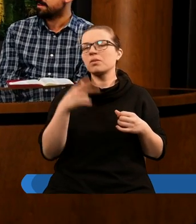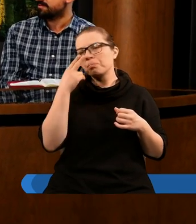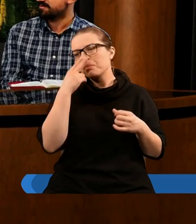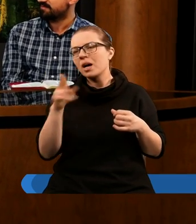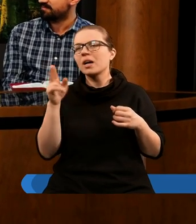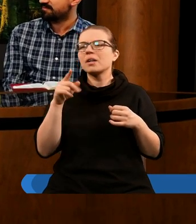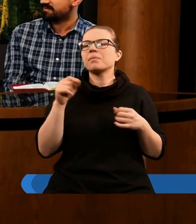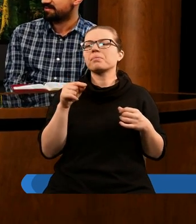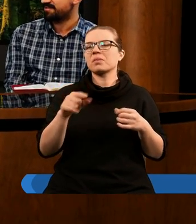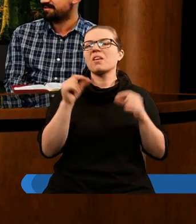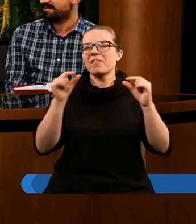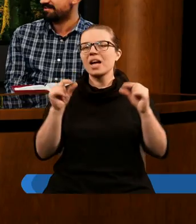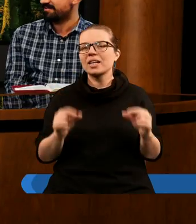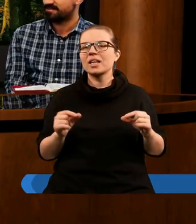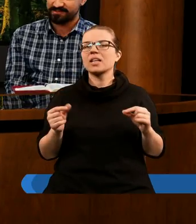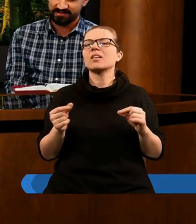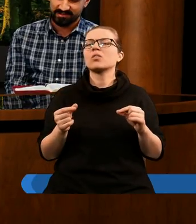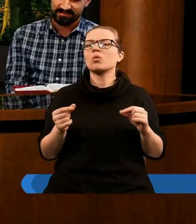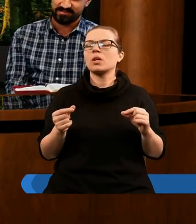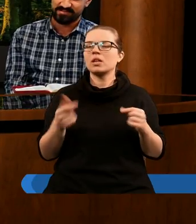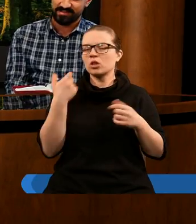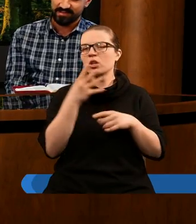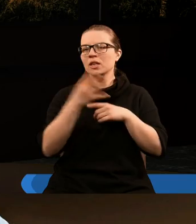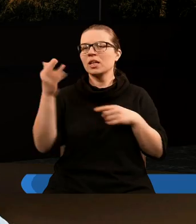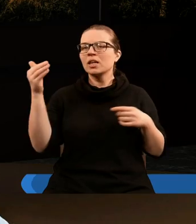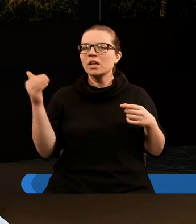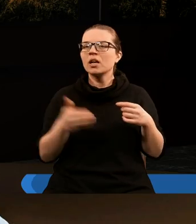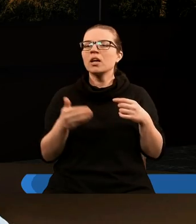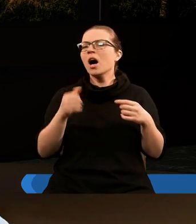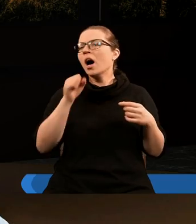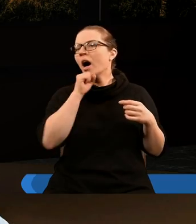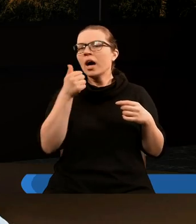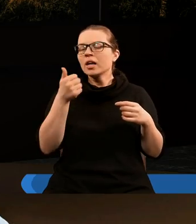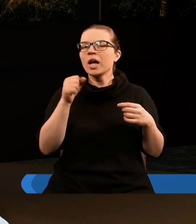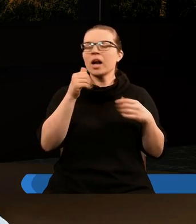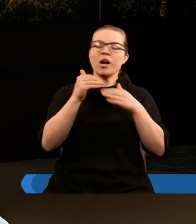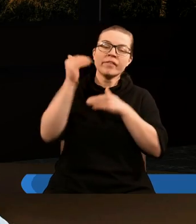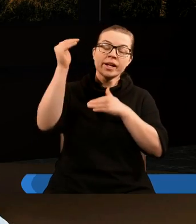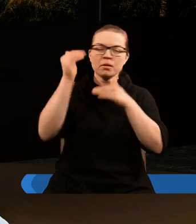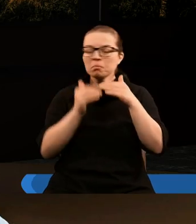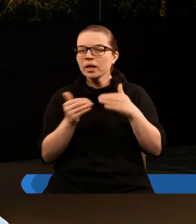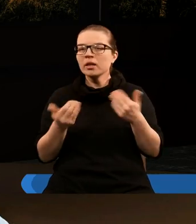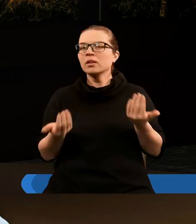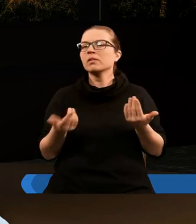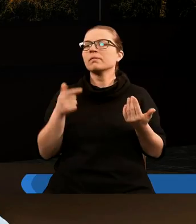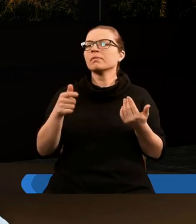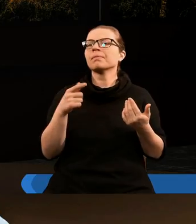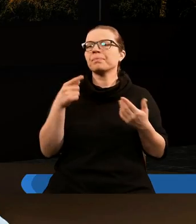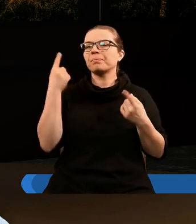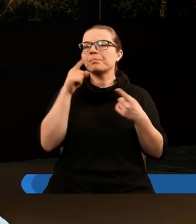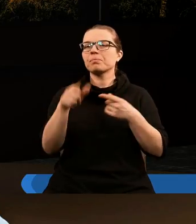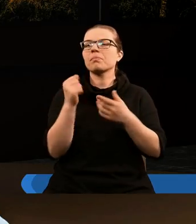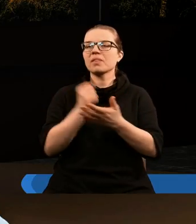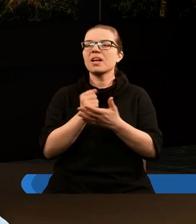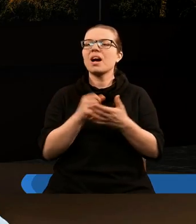literalnie, że to rzeczywiście będą 144 tysiące, ani jednego mniej, ani jednego więcej. Natomiast musimy zdać sobie